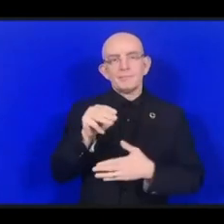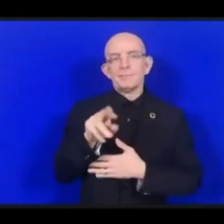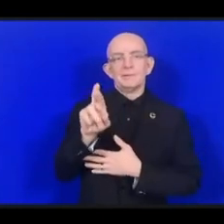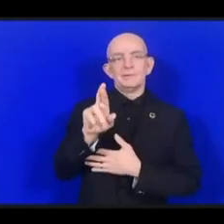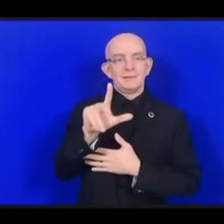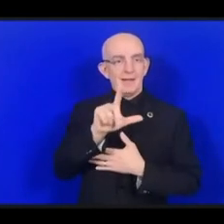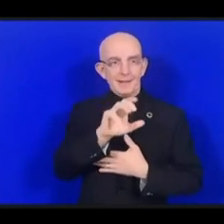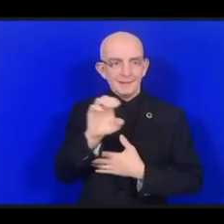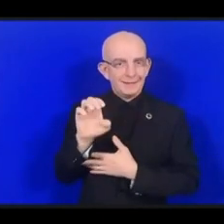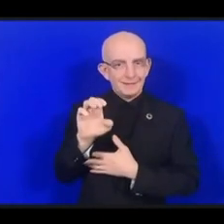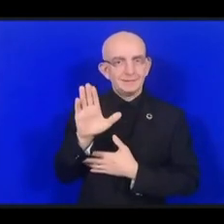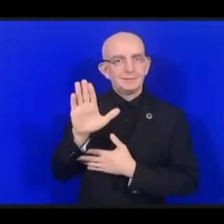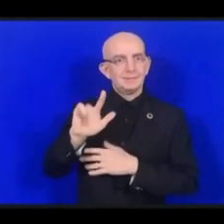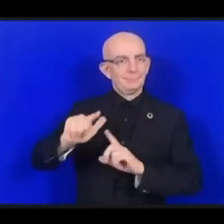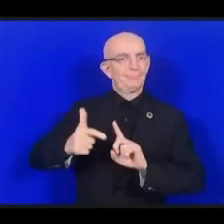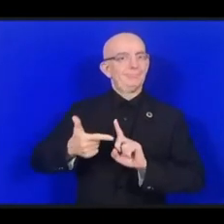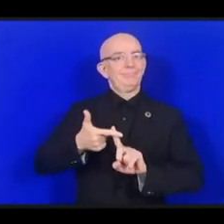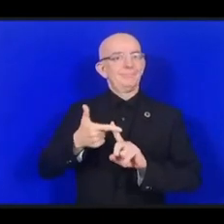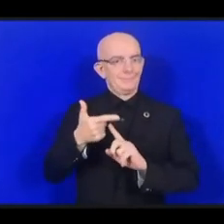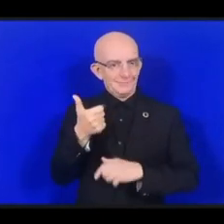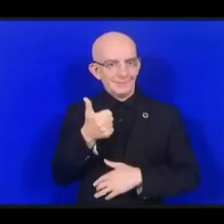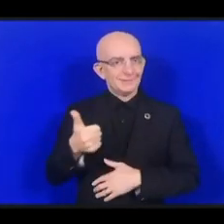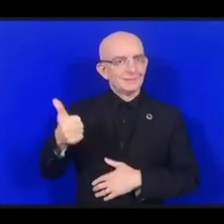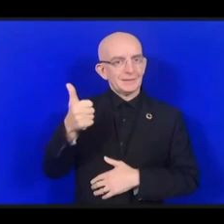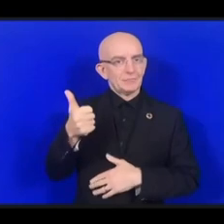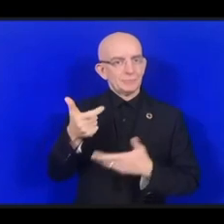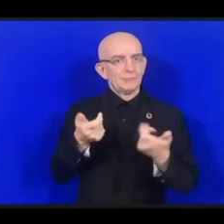заместителем генерального секретаря по экономическим и социальным вопросам.